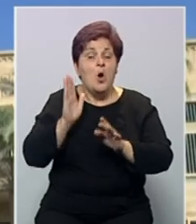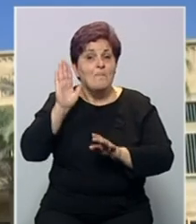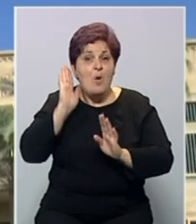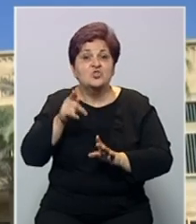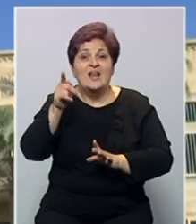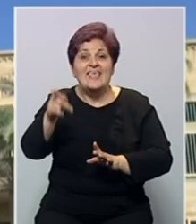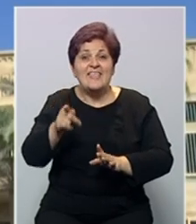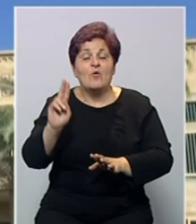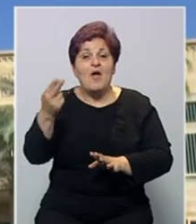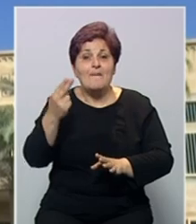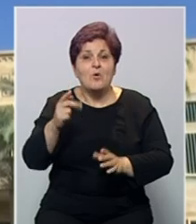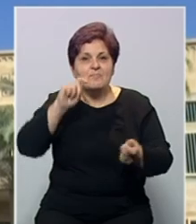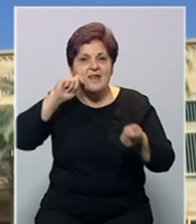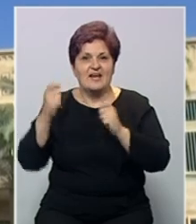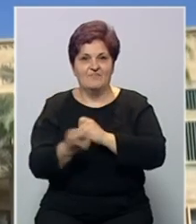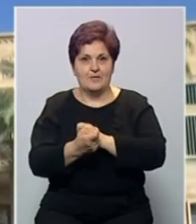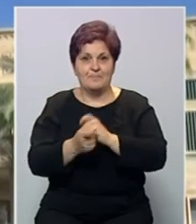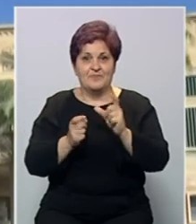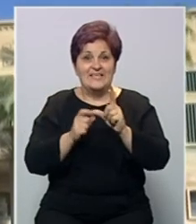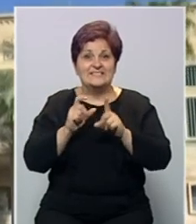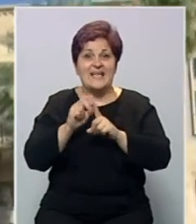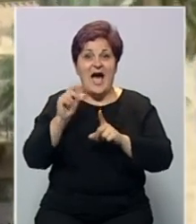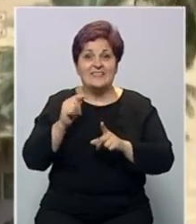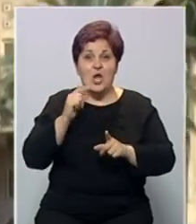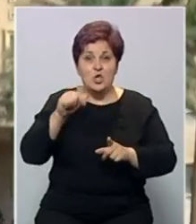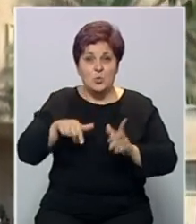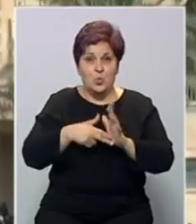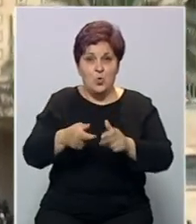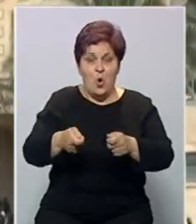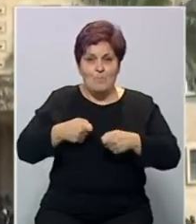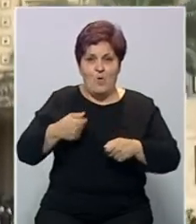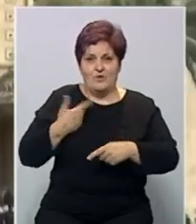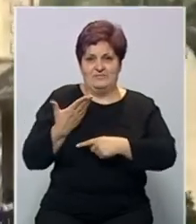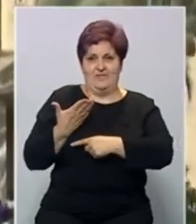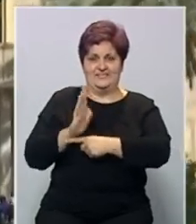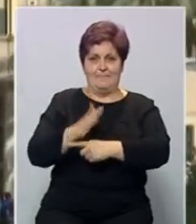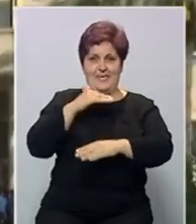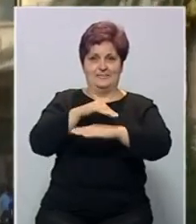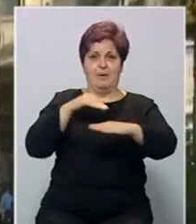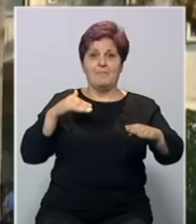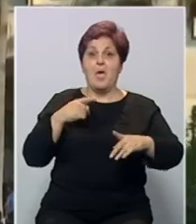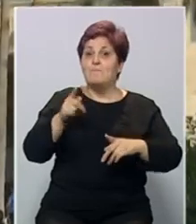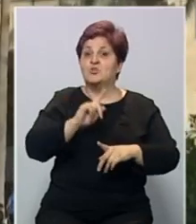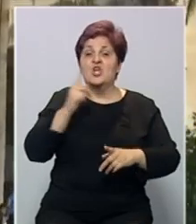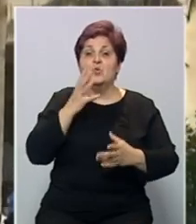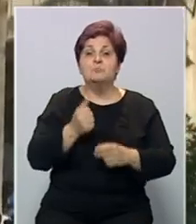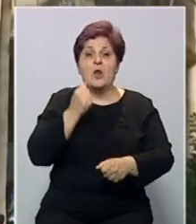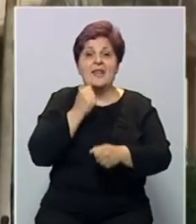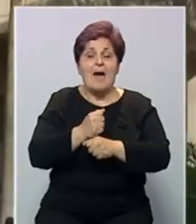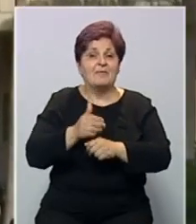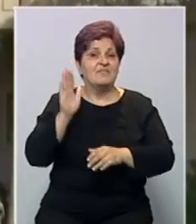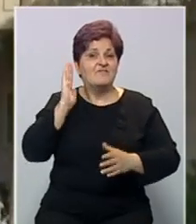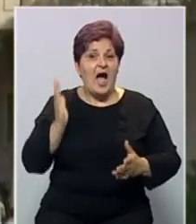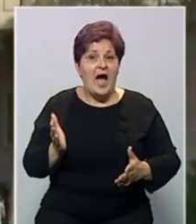poslušali njegove pozive na reforme. Sadr je u junu povukao svoje zastupnike iz parlamenta pošto nije uspio